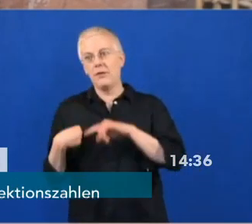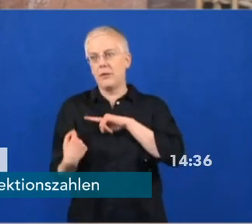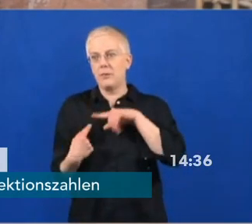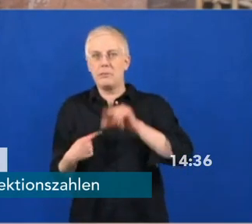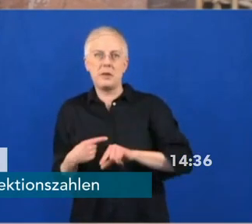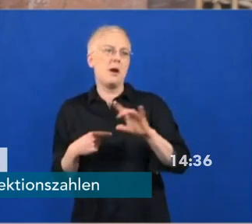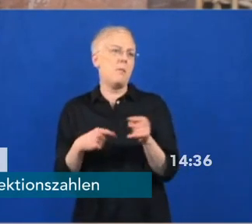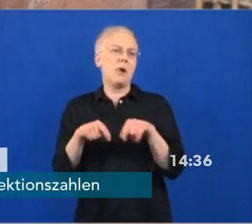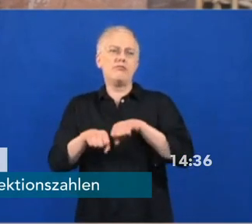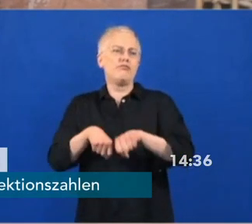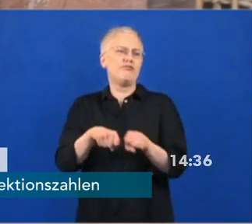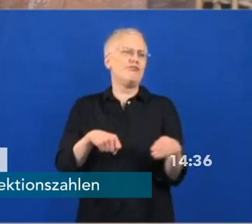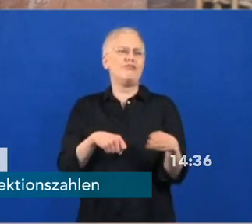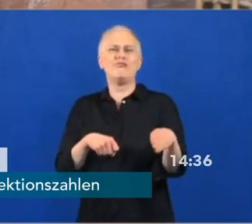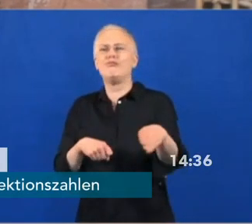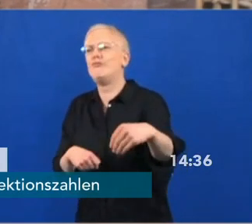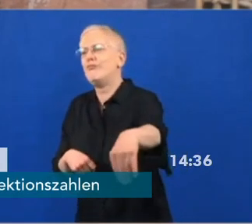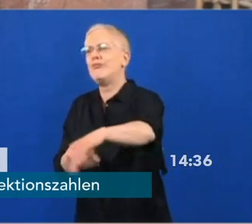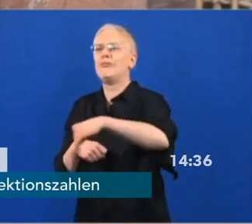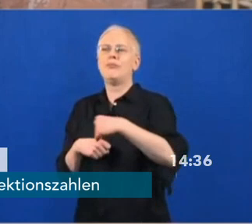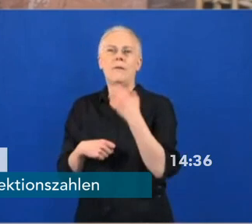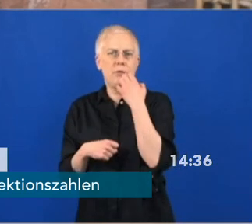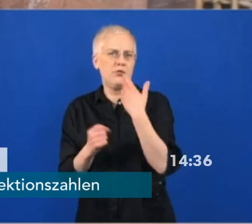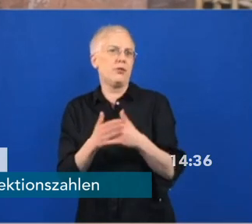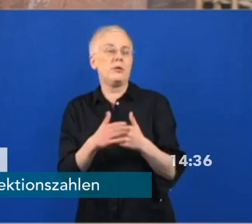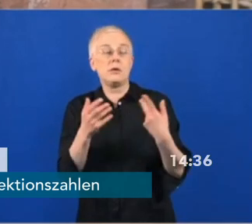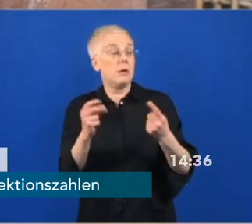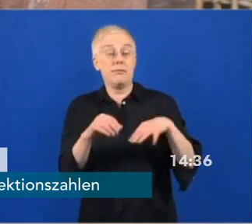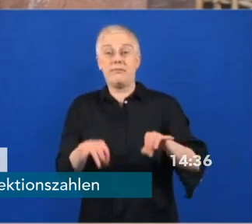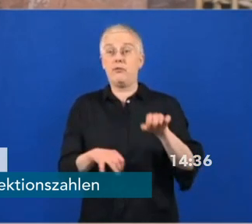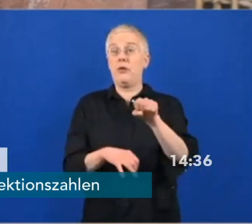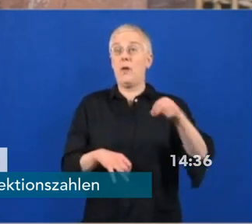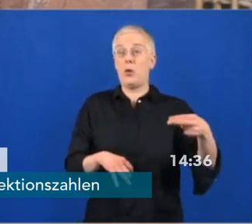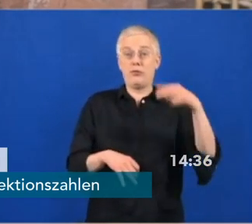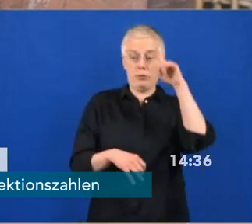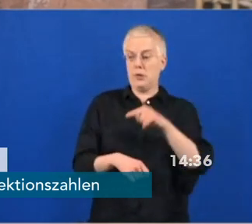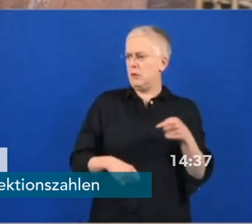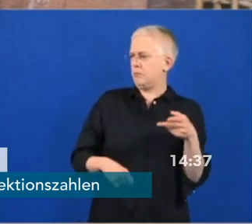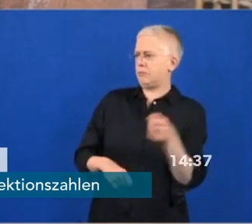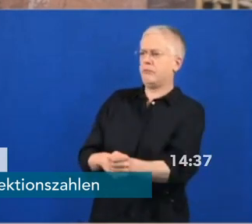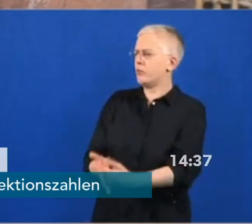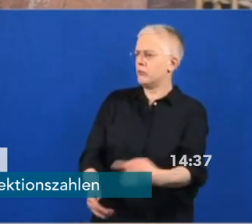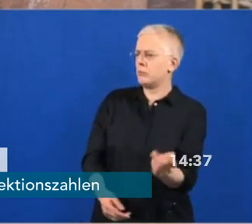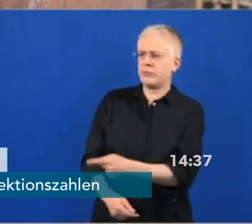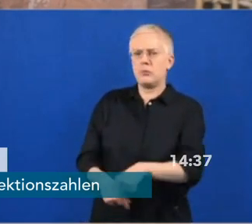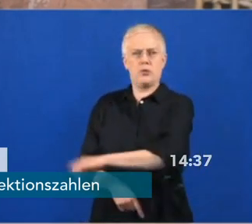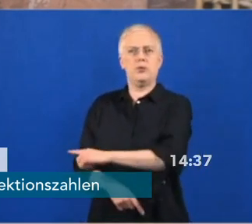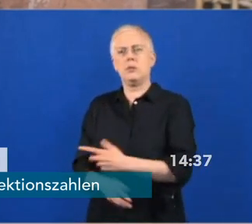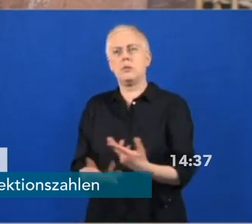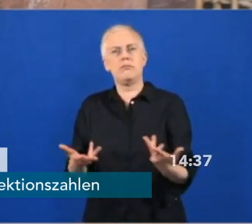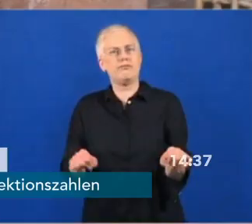eine solche Kontrolle nicht nötig, nicht sinnvoll und insofern auch nicht praktiziert wird.